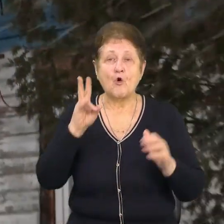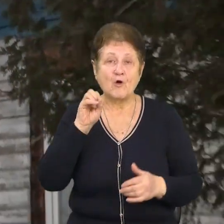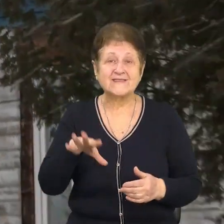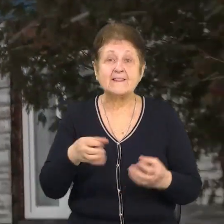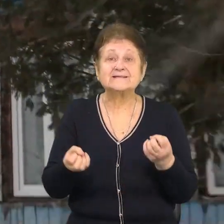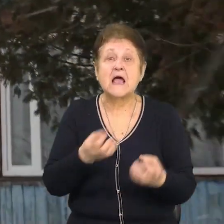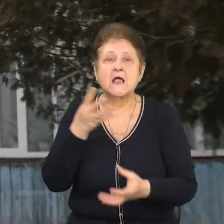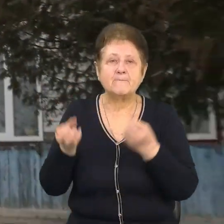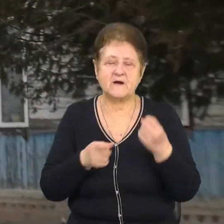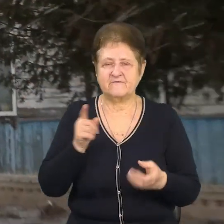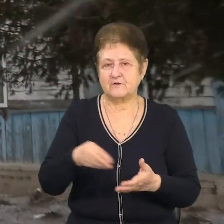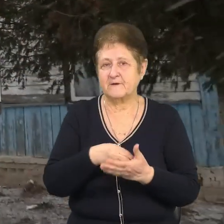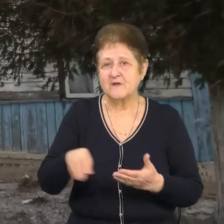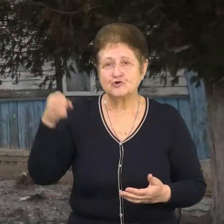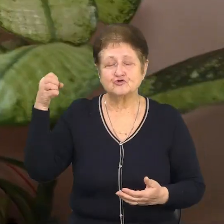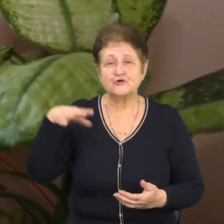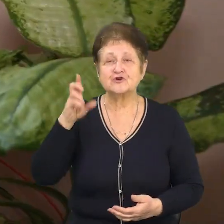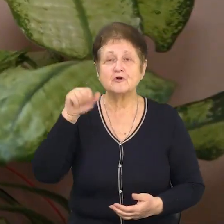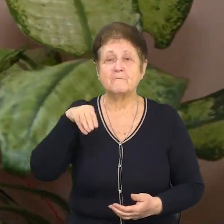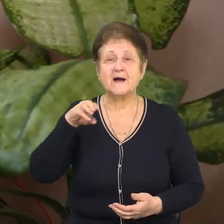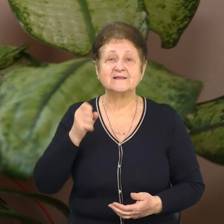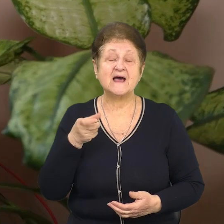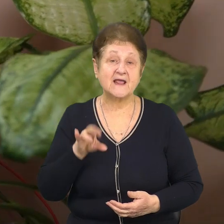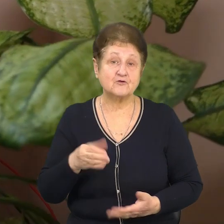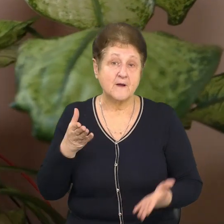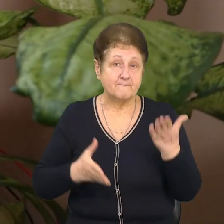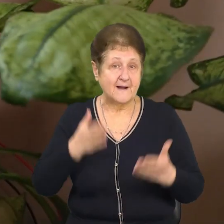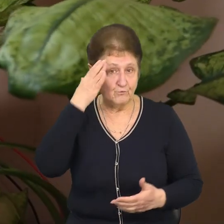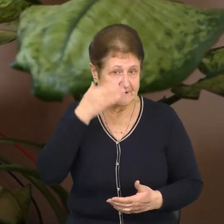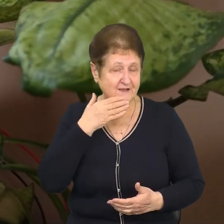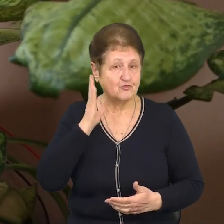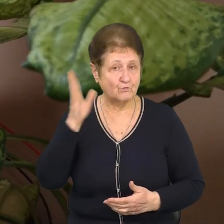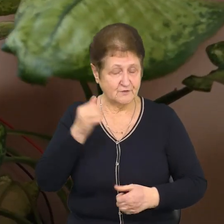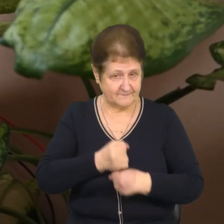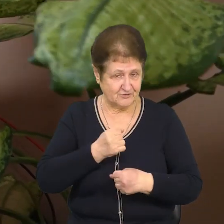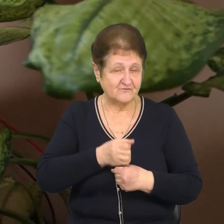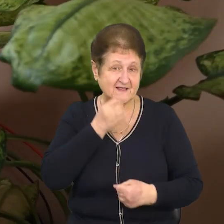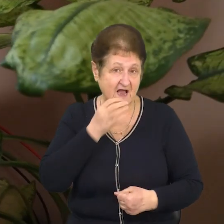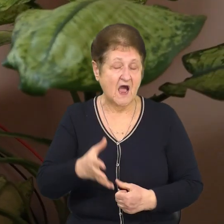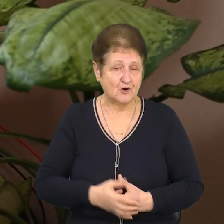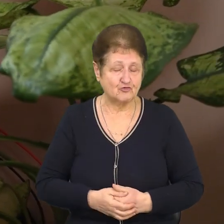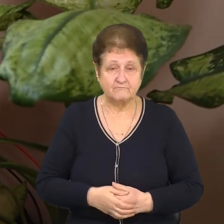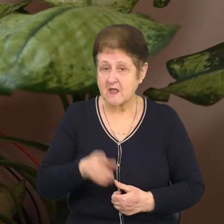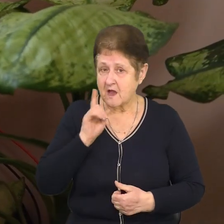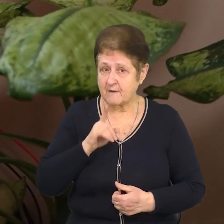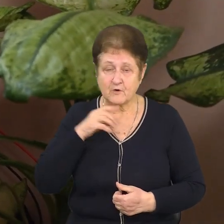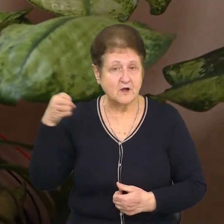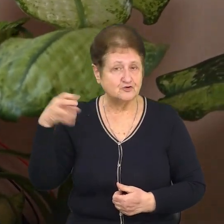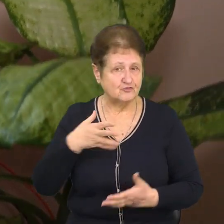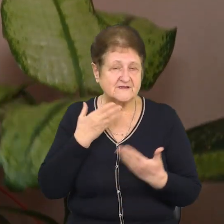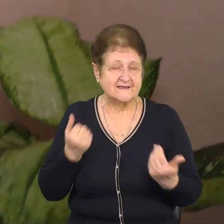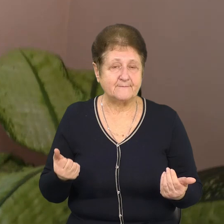придбала для їхнього котла сонячну батарею. Мабуть, літом вона буде працювати гарно. А поки сонця немає,